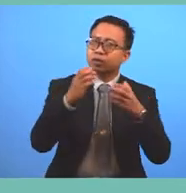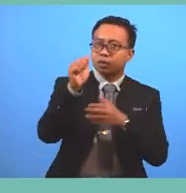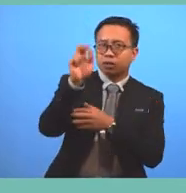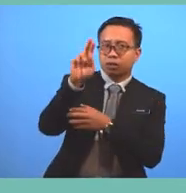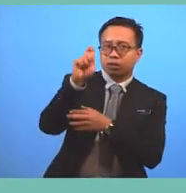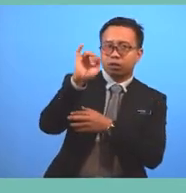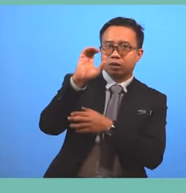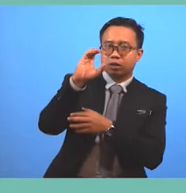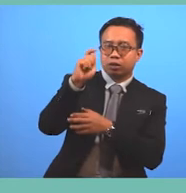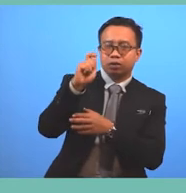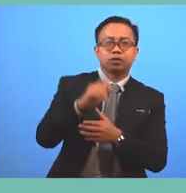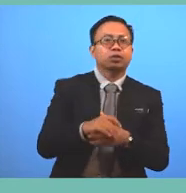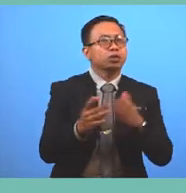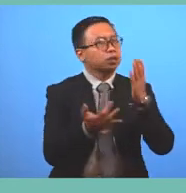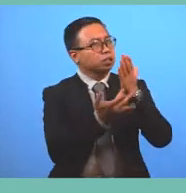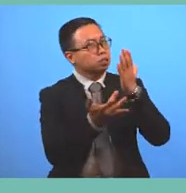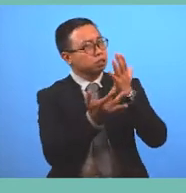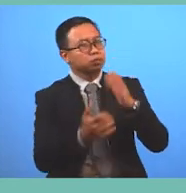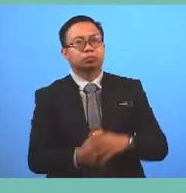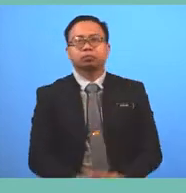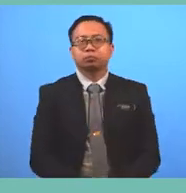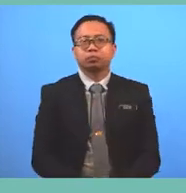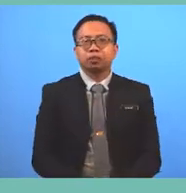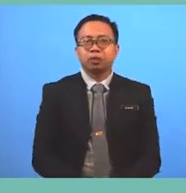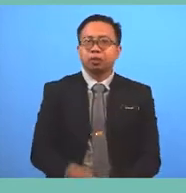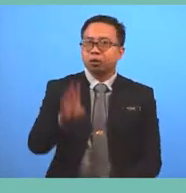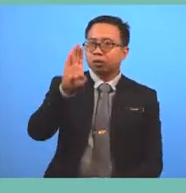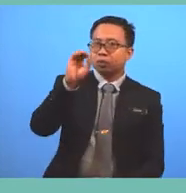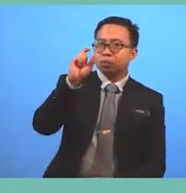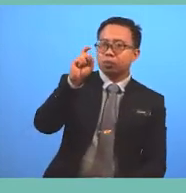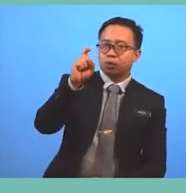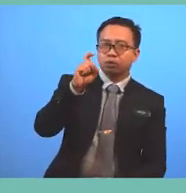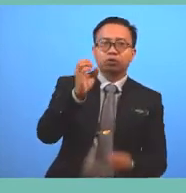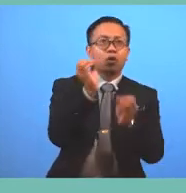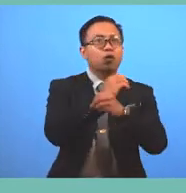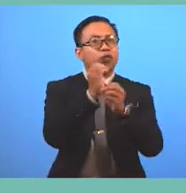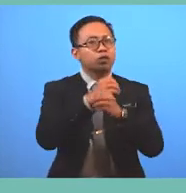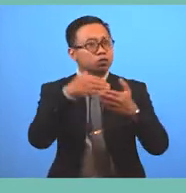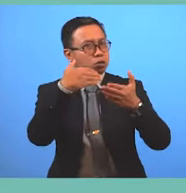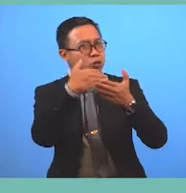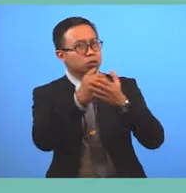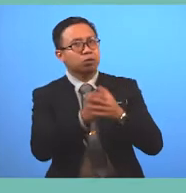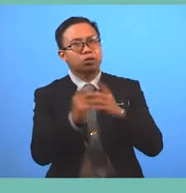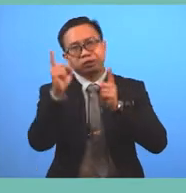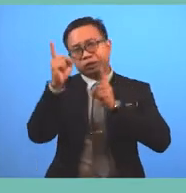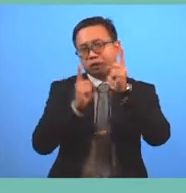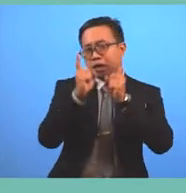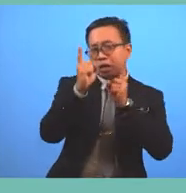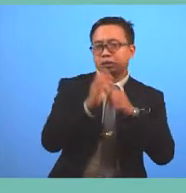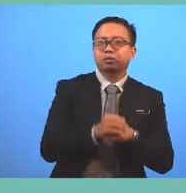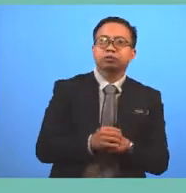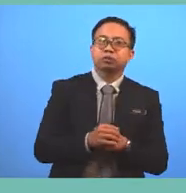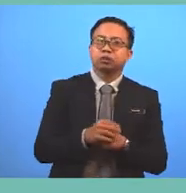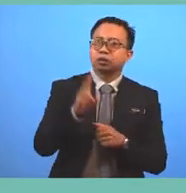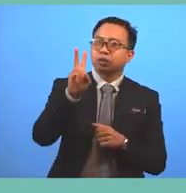and technical experts Box office hit Star Star be verb